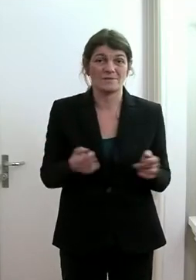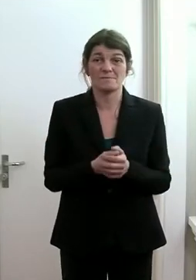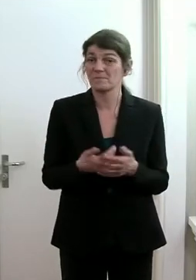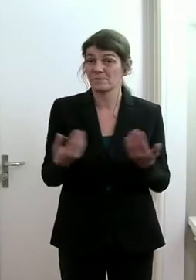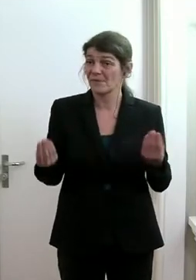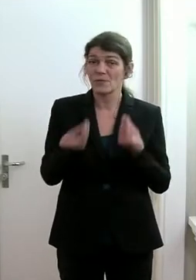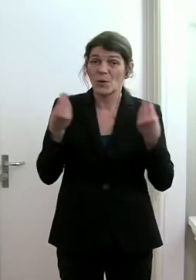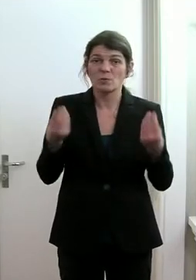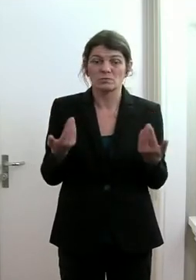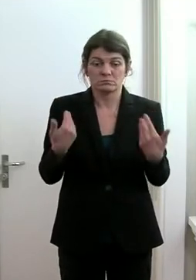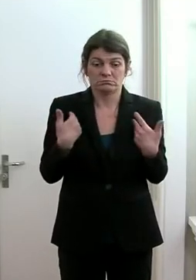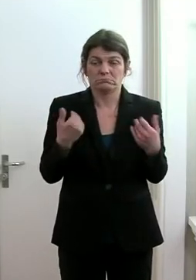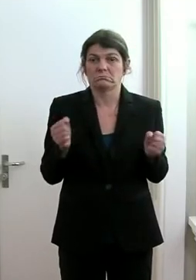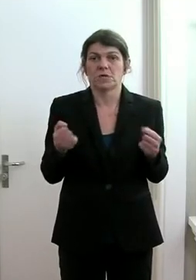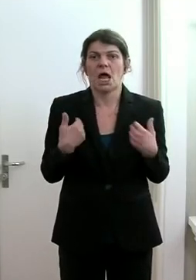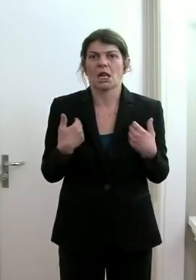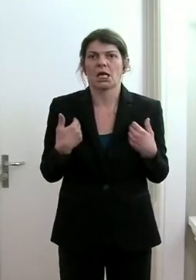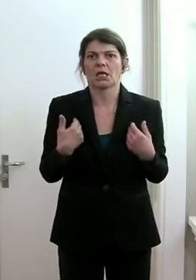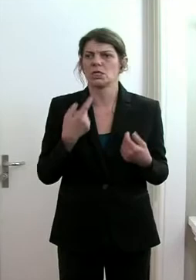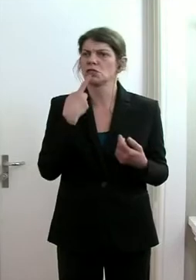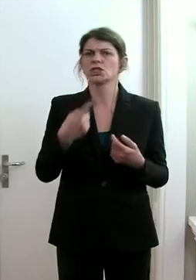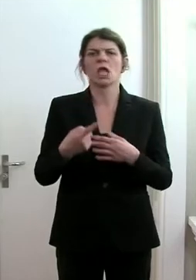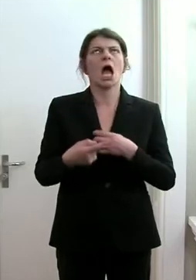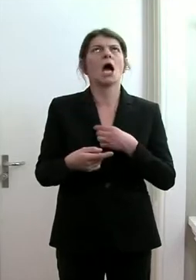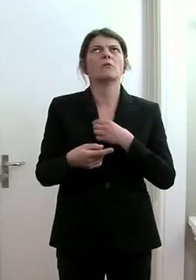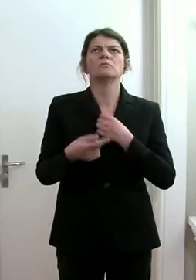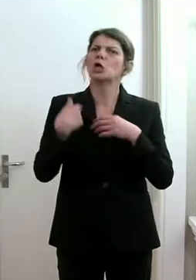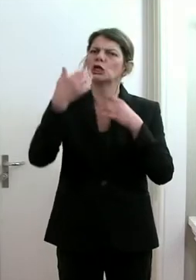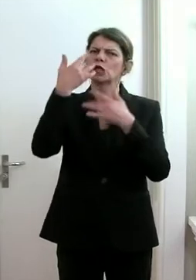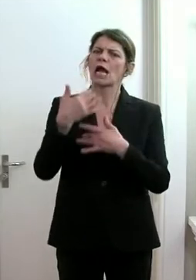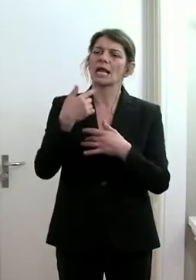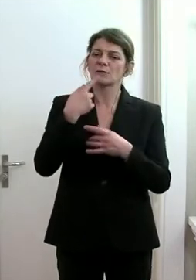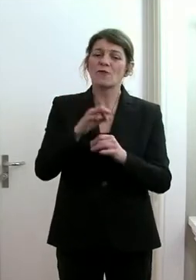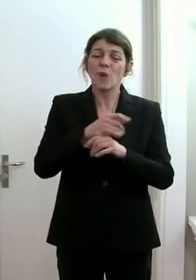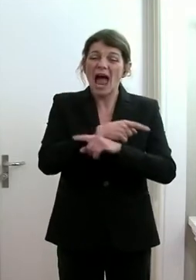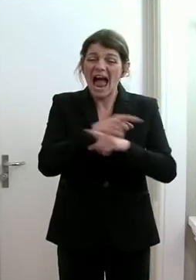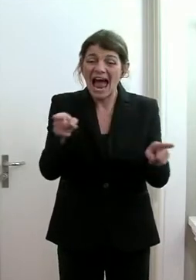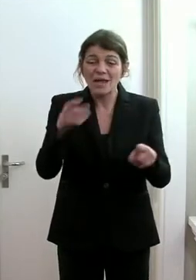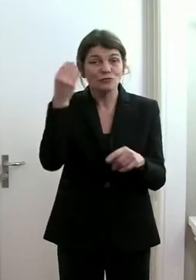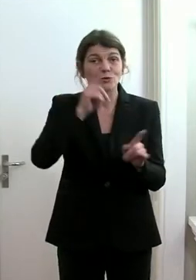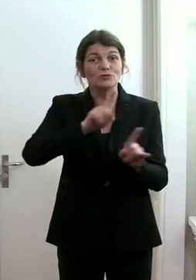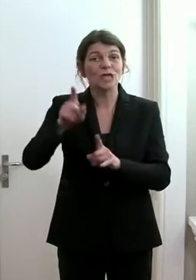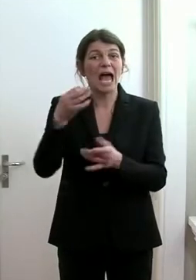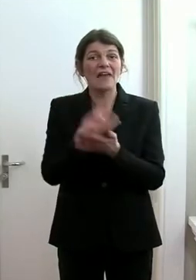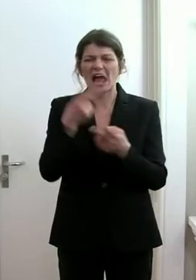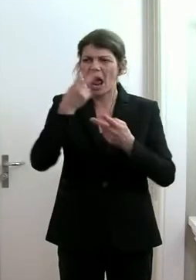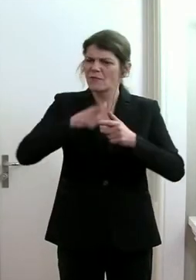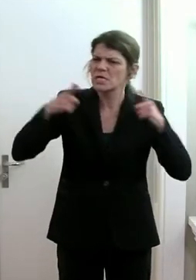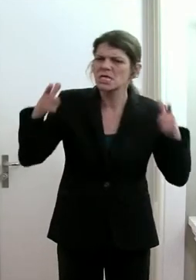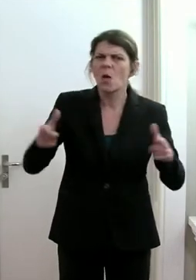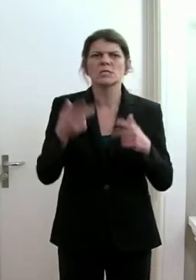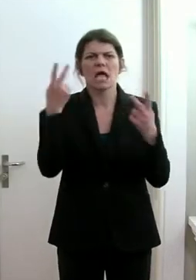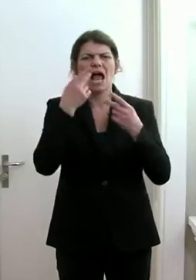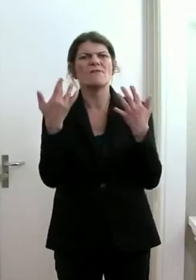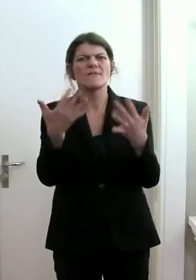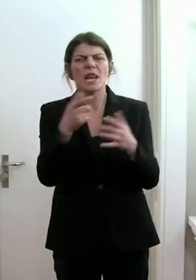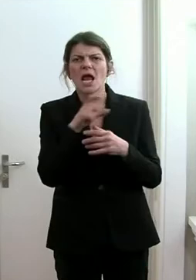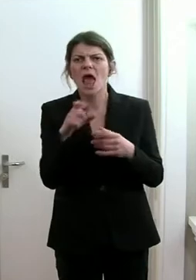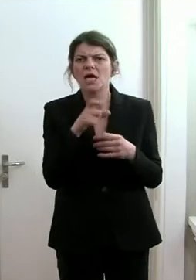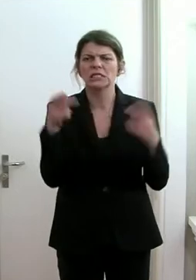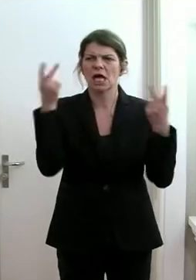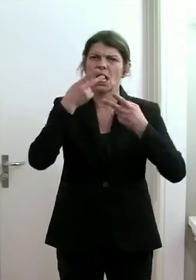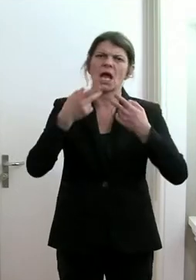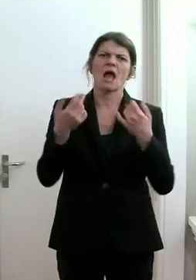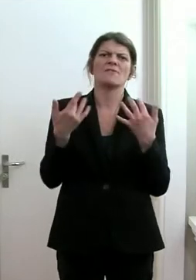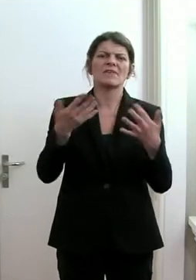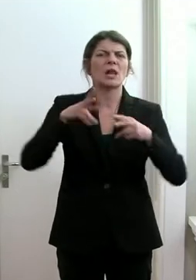es kann keine Klausel berechnet werden, die für alle Schulstandorte, egal wie gross, egal wie viele Klassen, egal wie